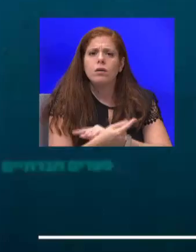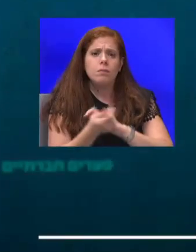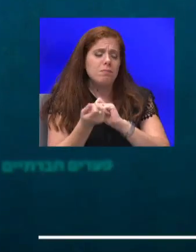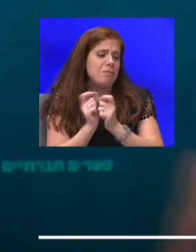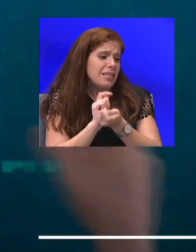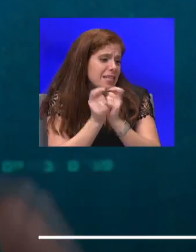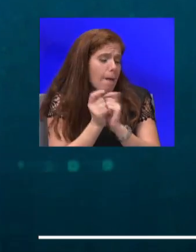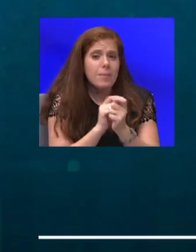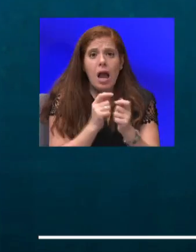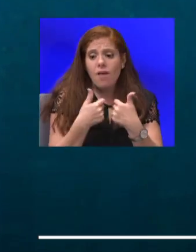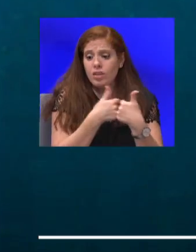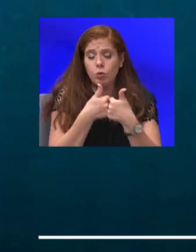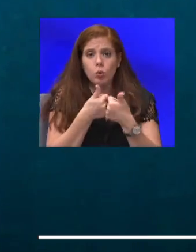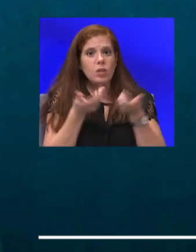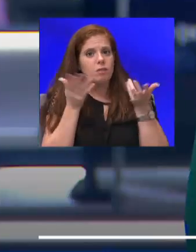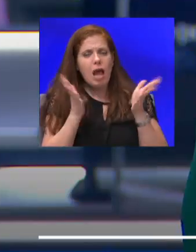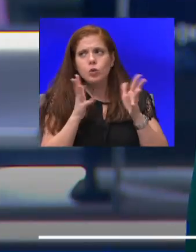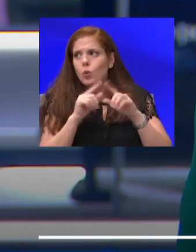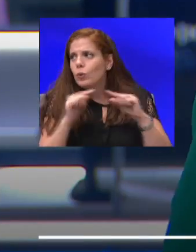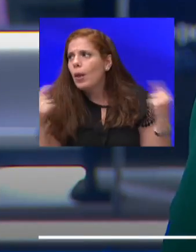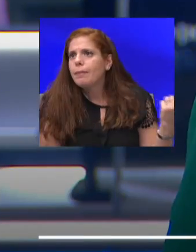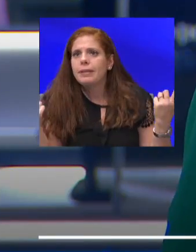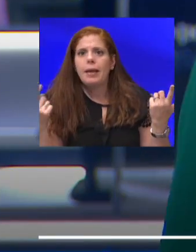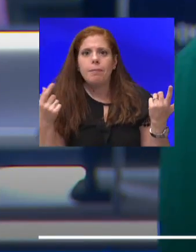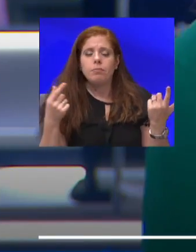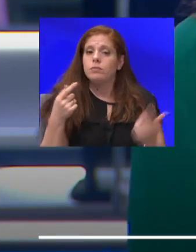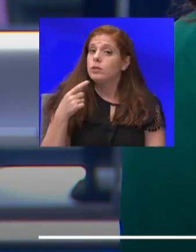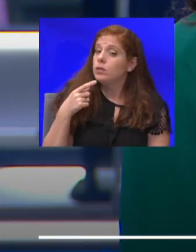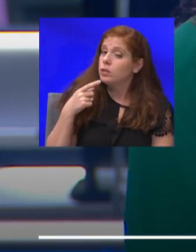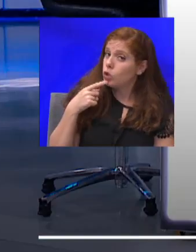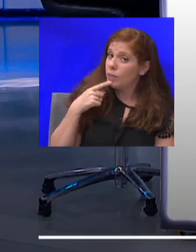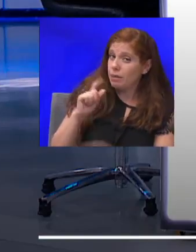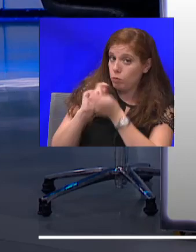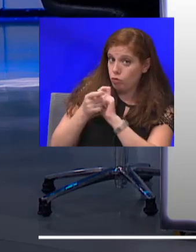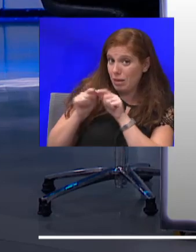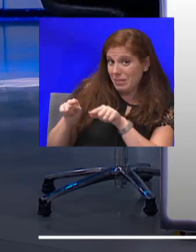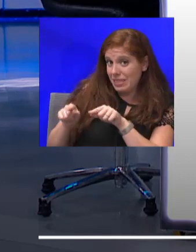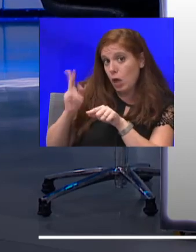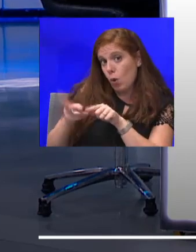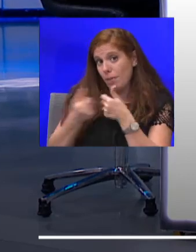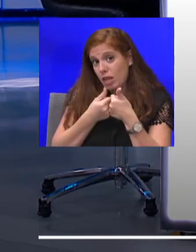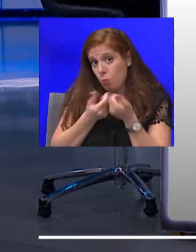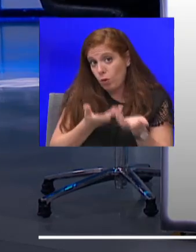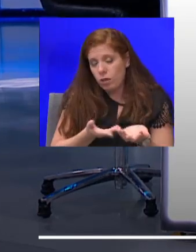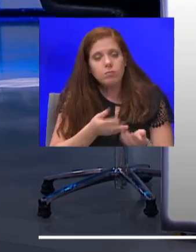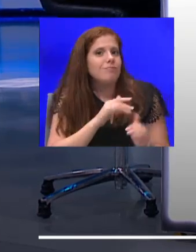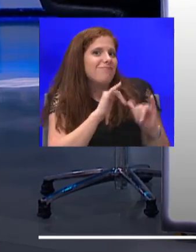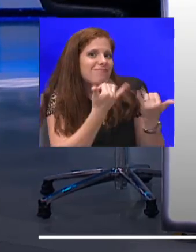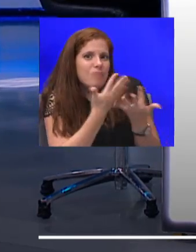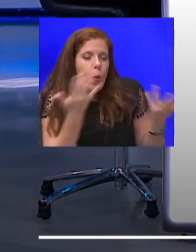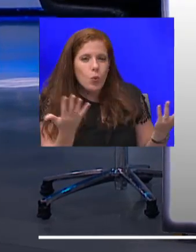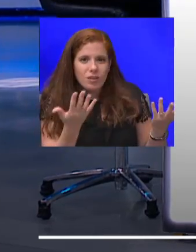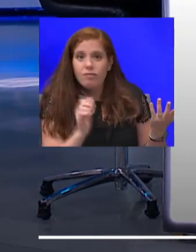אסונות למיניהם או עם ירידות. זאת אומרת, היינו משנים את זה, אז היינו יכולים להתמודד פה. איזו שאלה, וזה לא ראשי ערים. זה כל